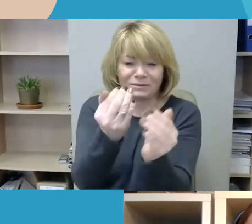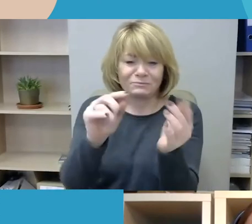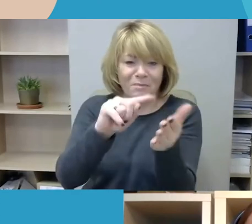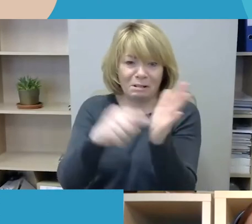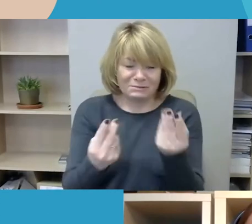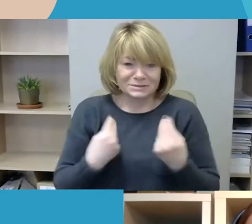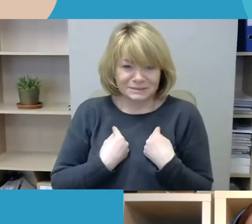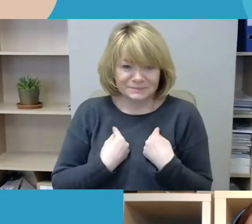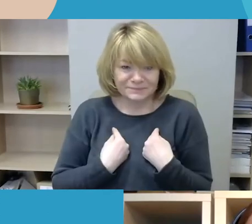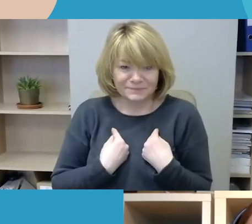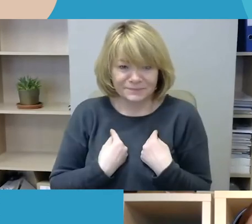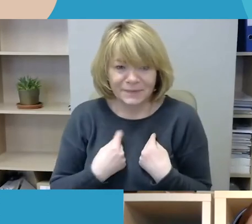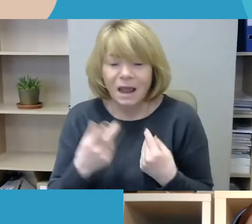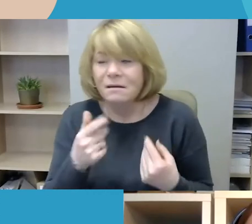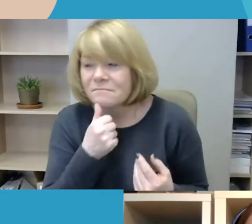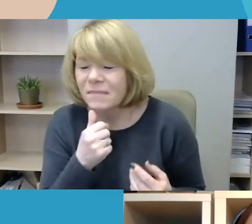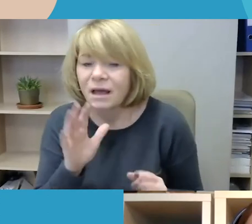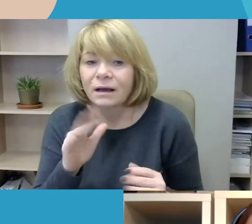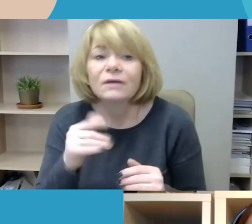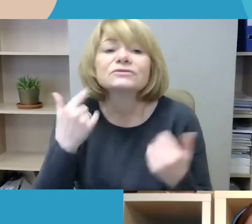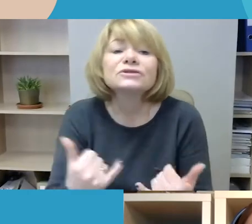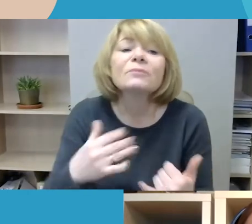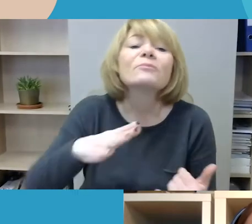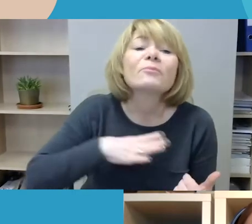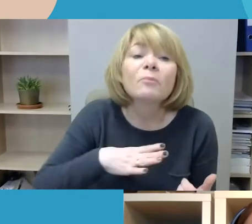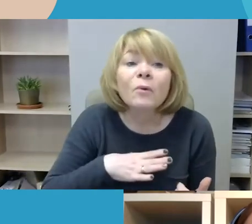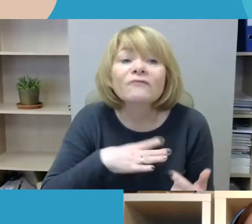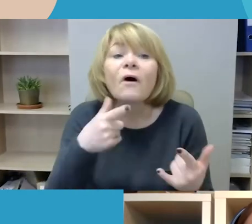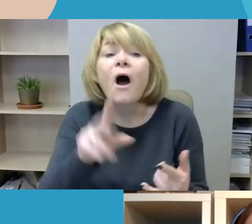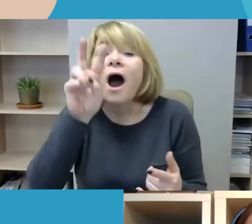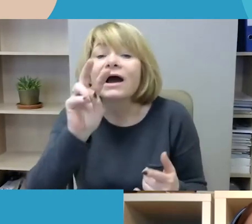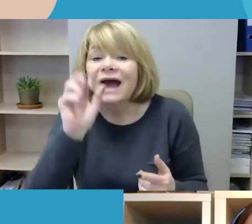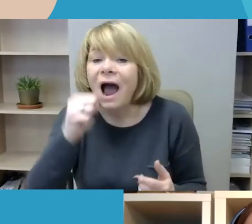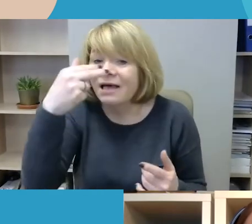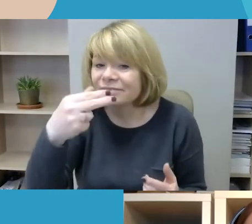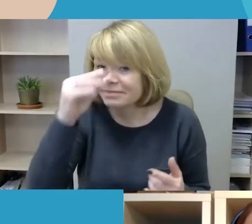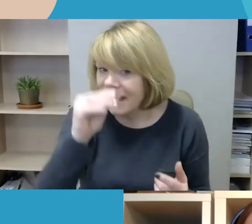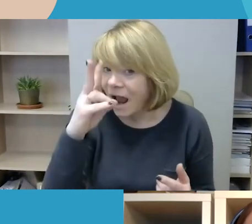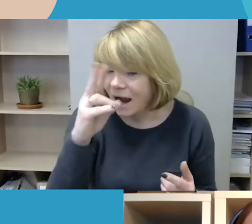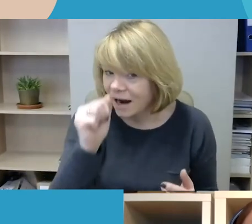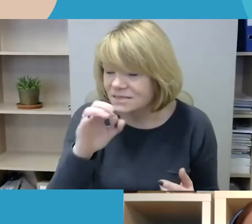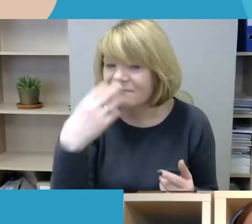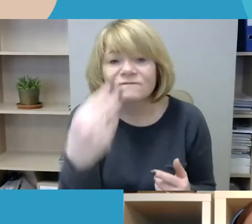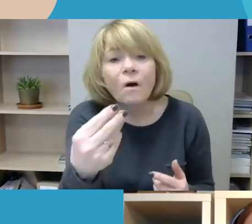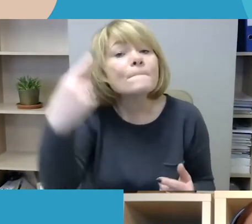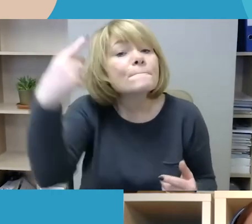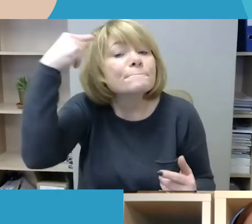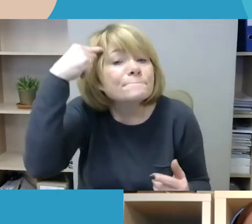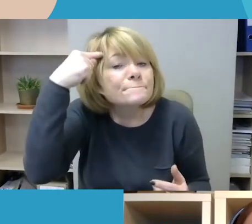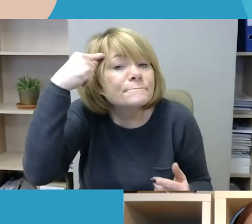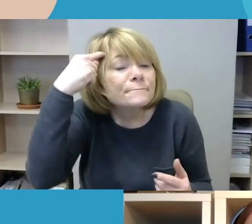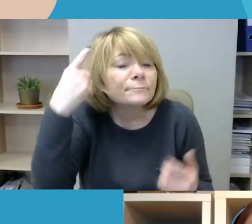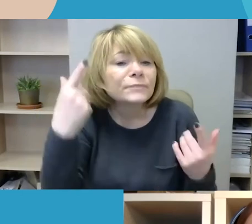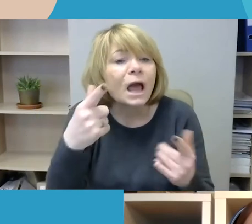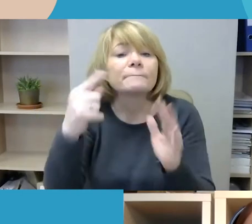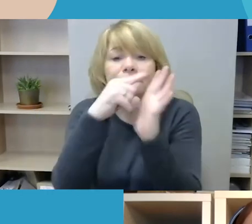jeigu jau čia bandėte debatuoti arba atsakyti į pono Haneko, tam tikras namintis ar pozicija, tai jam iš tiesų klausimas